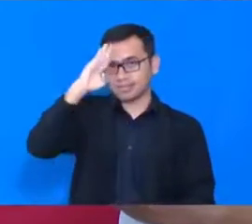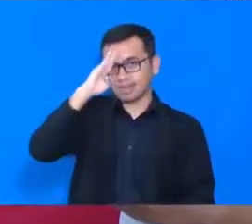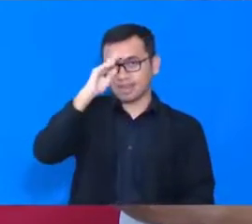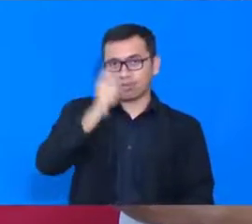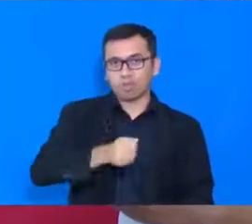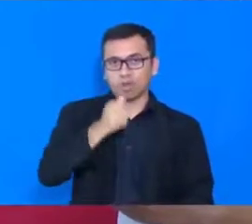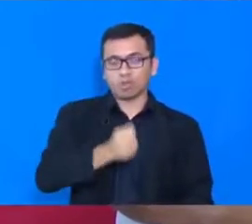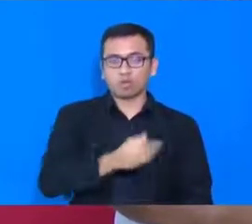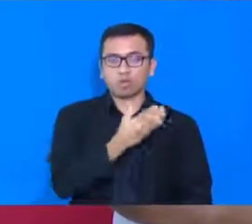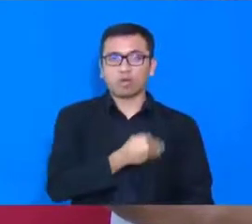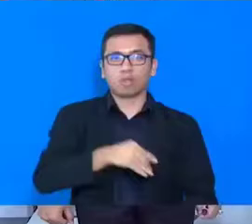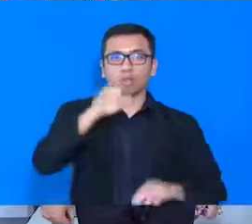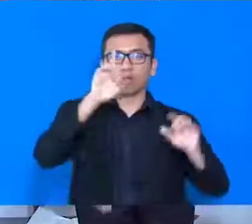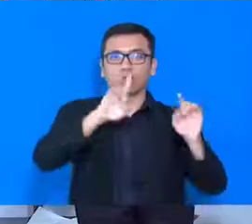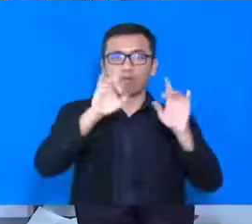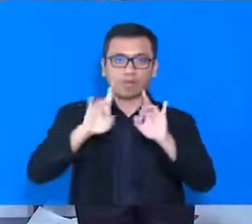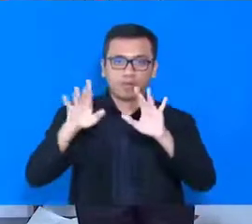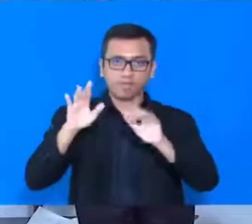wabarakatuh. Terima kasih.